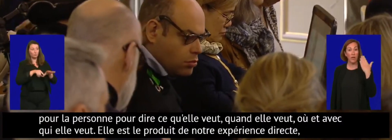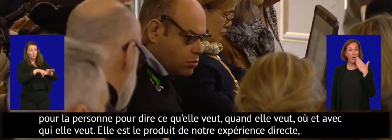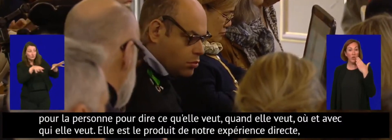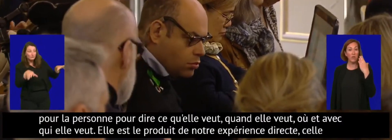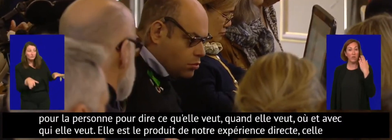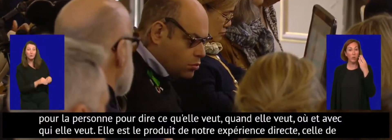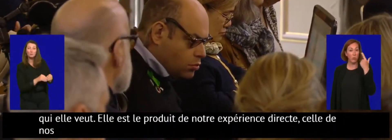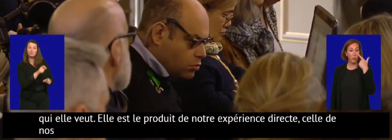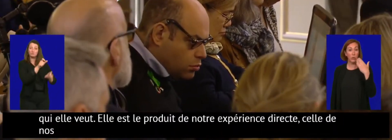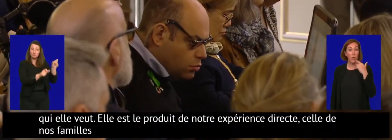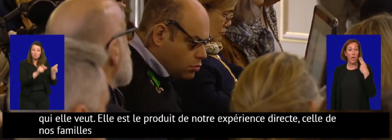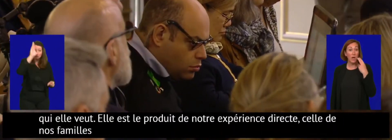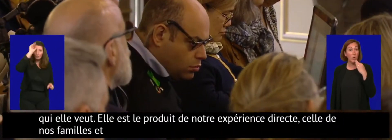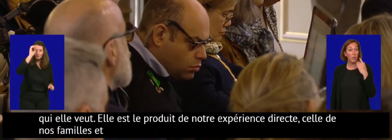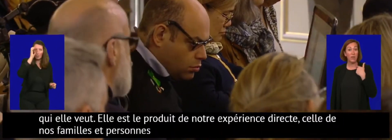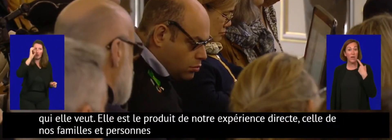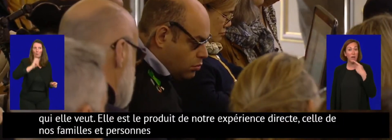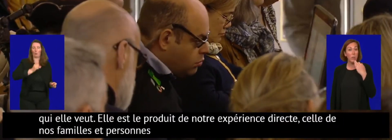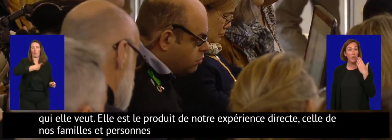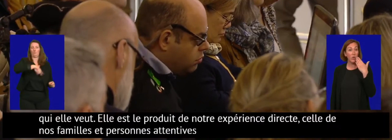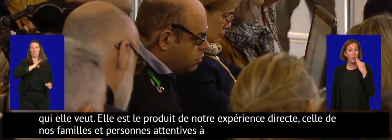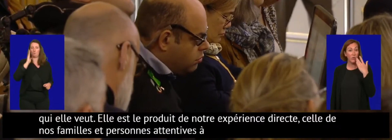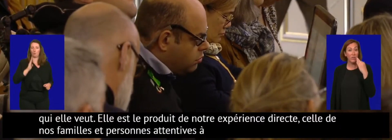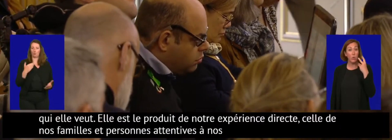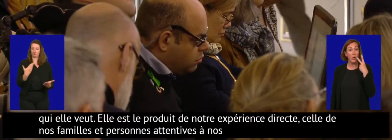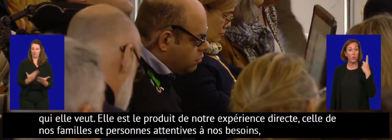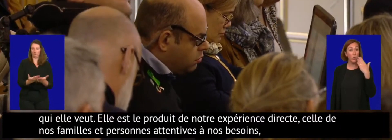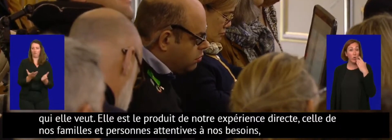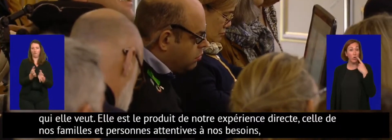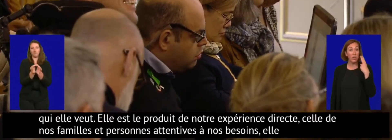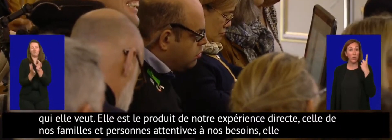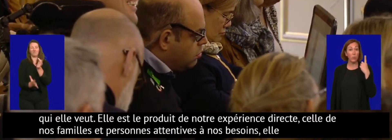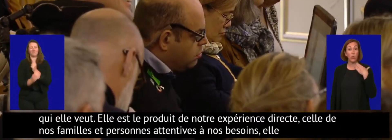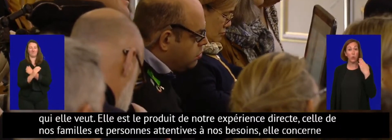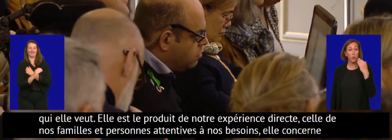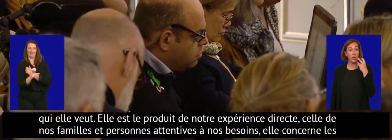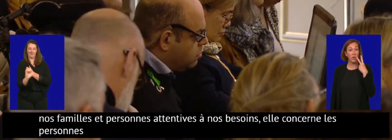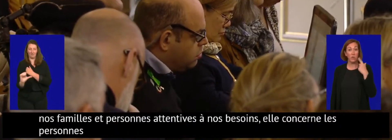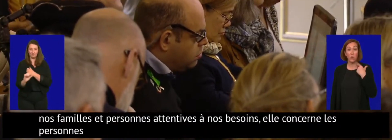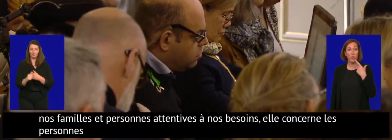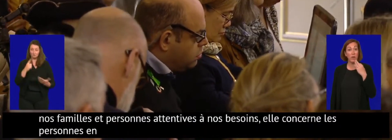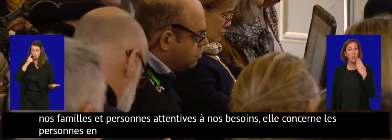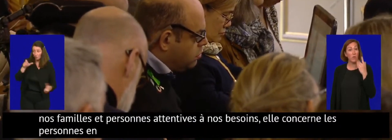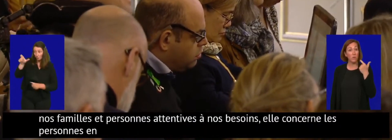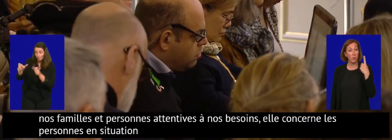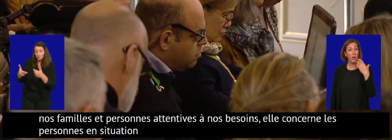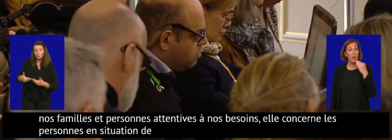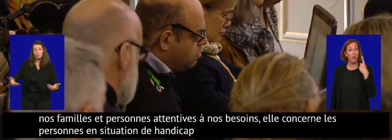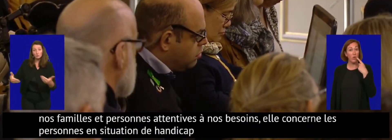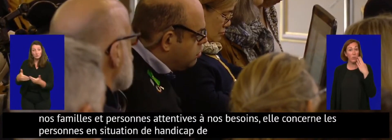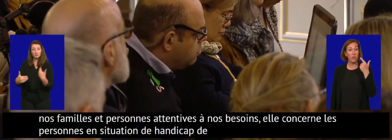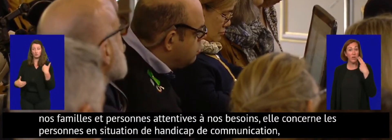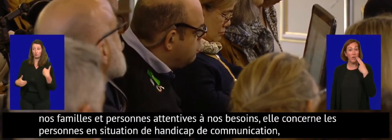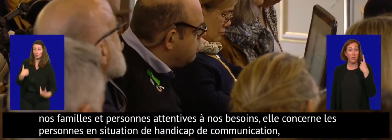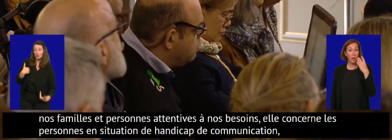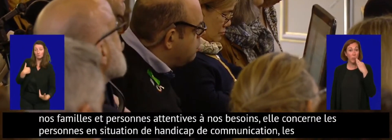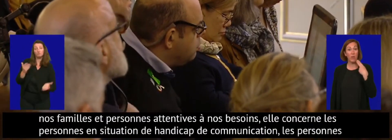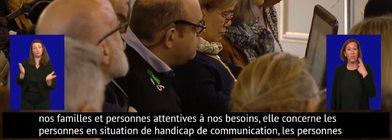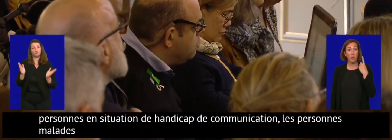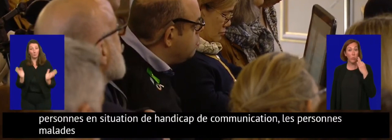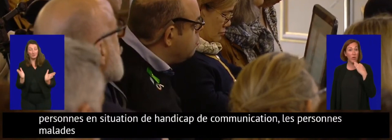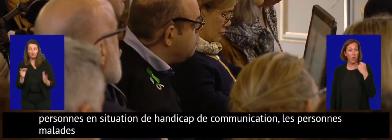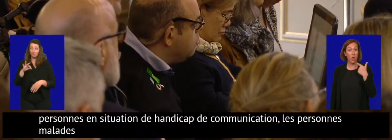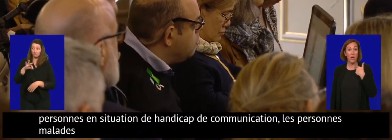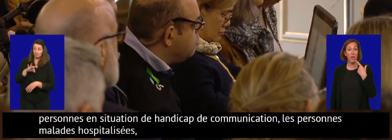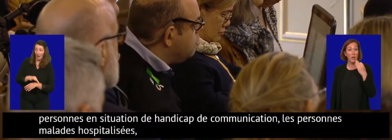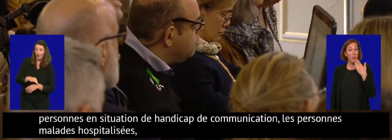Elle concerne les personnes en situation de handicap de communication, les personnes malades hospitalisées privées de parole, les personnes